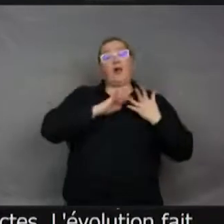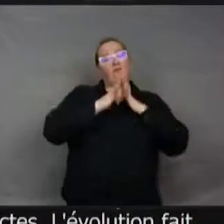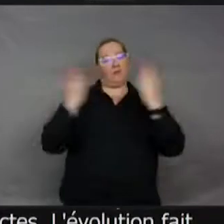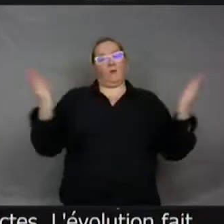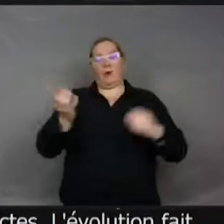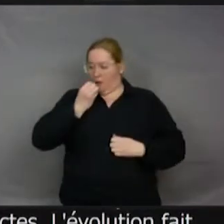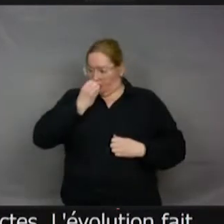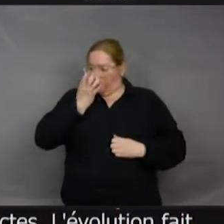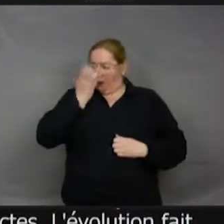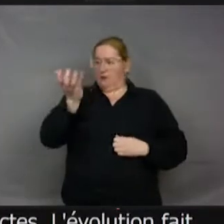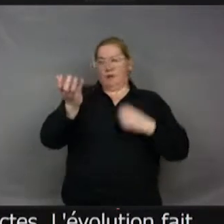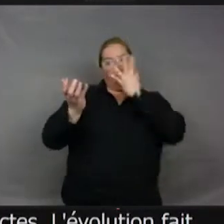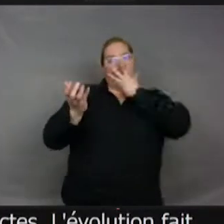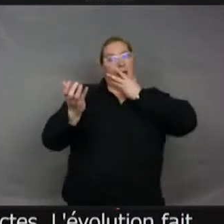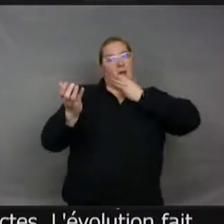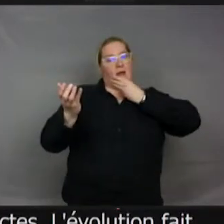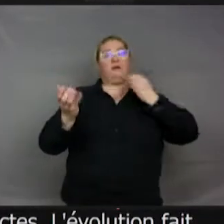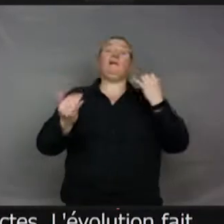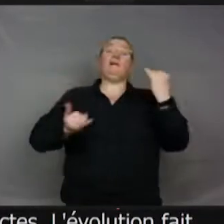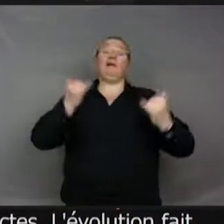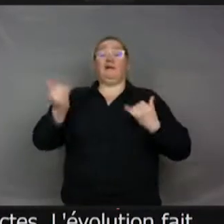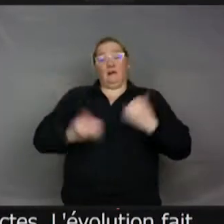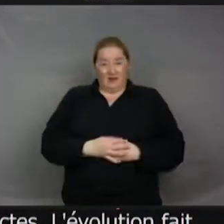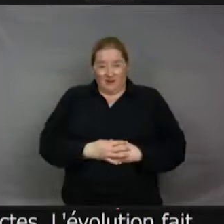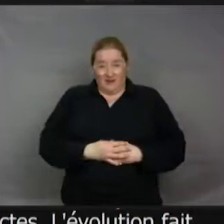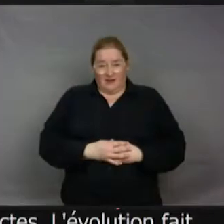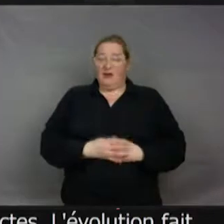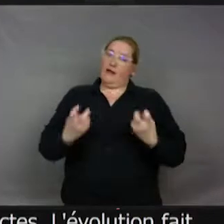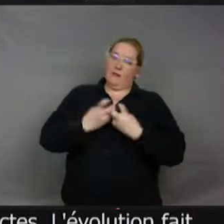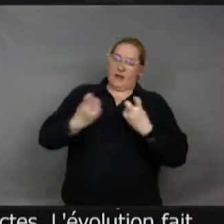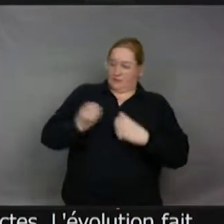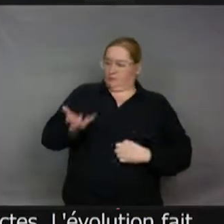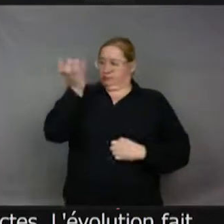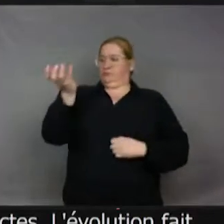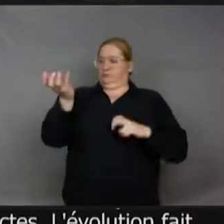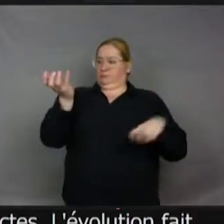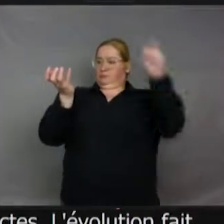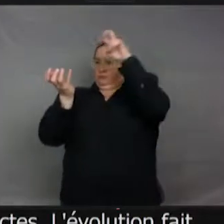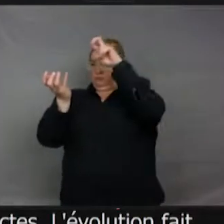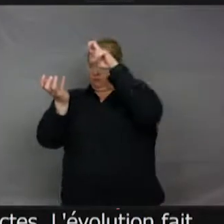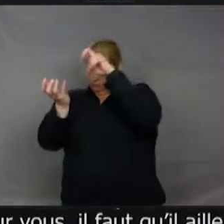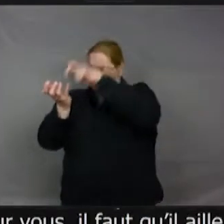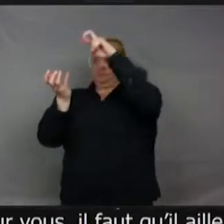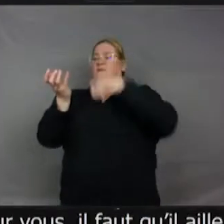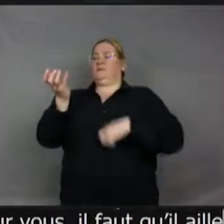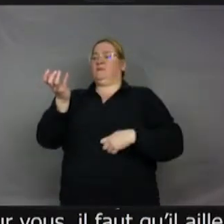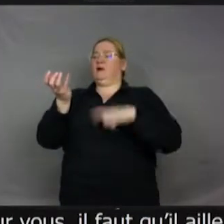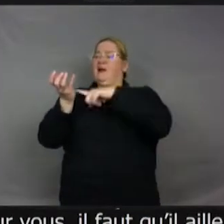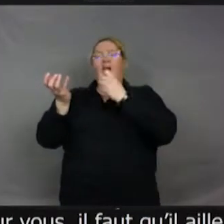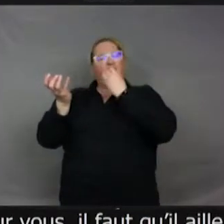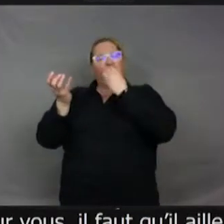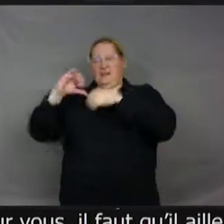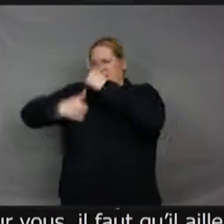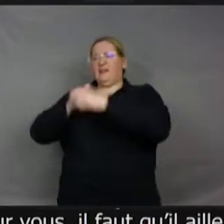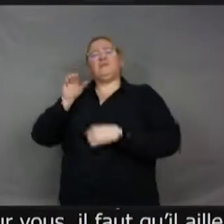si un insecte vient sur vous, ensuite, il faut qu'il aille sur une fleur de la même espèce. Il ne pas qu'il aille d'un sénéçon à une